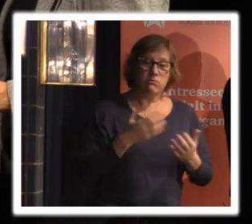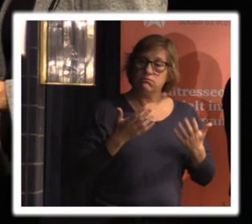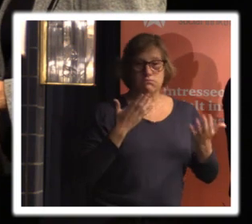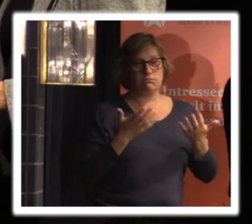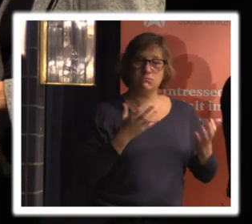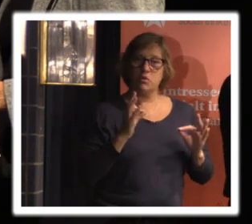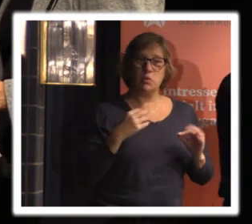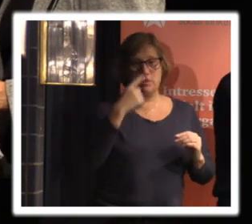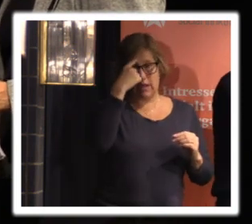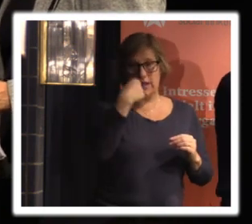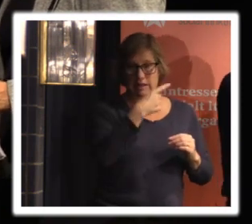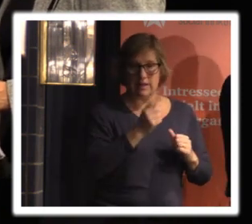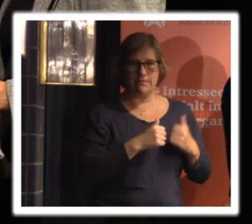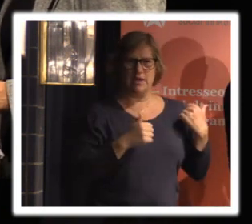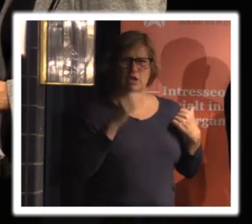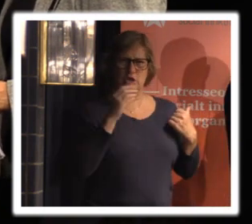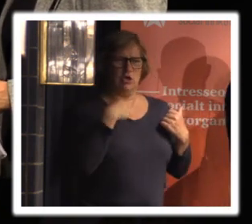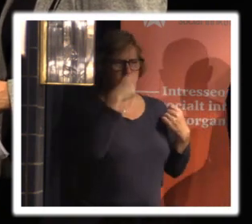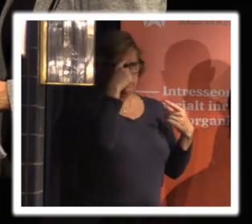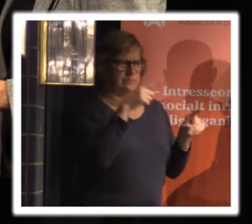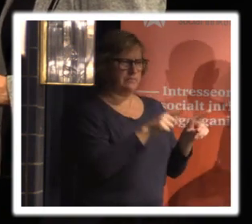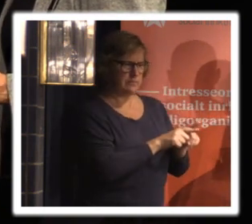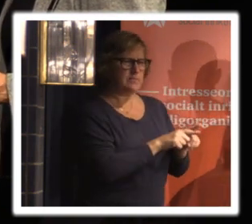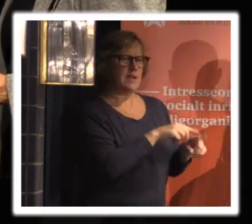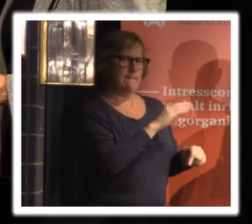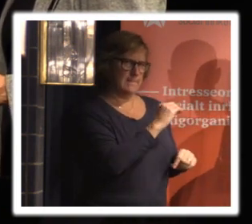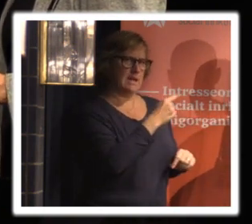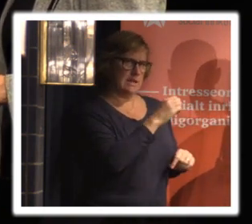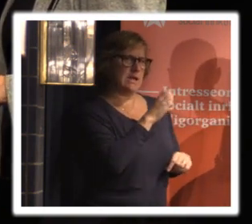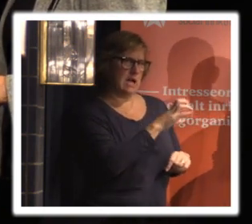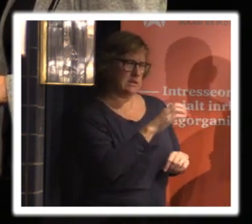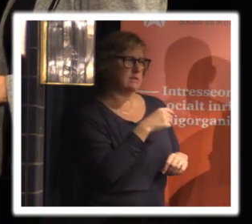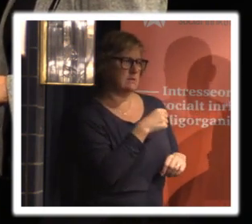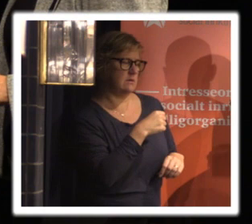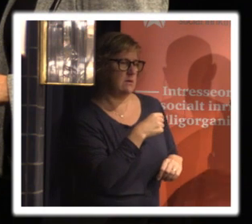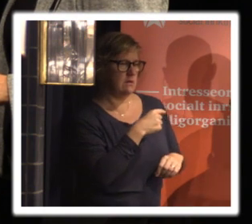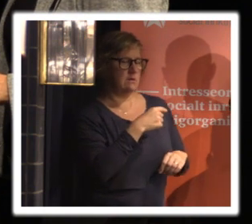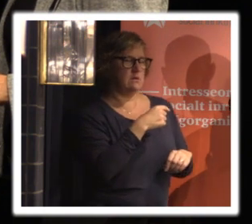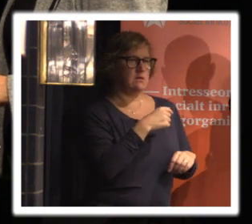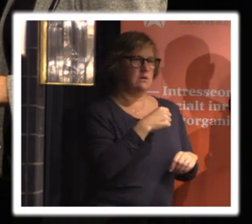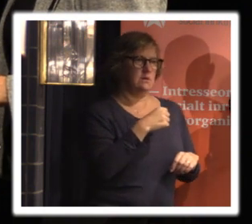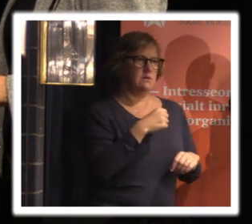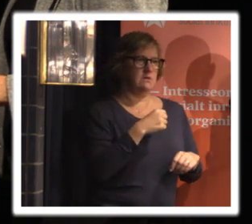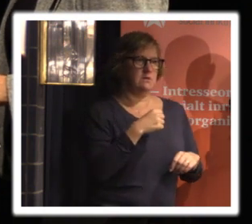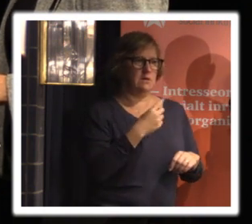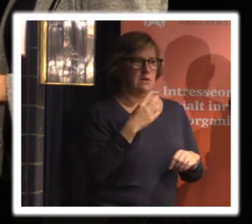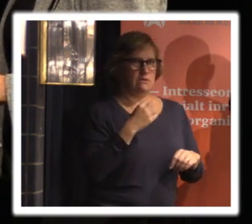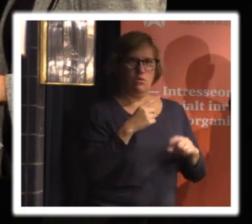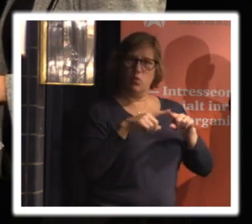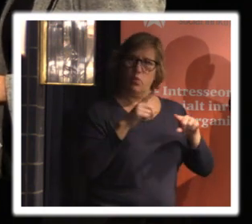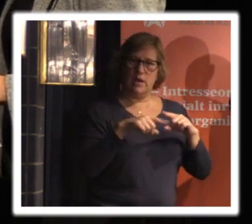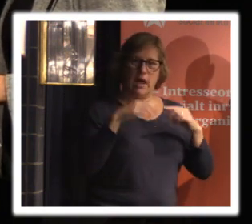ja alltså jag håller ju med Mattias kring detta och liksom och de här